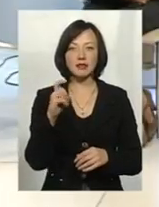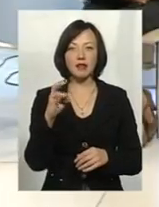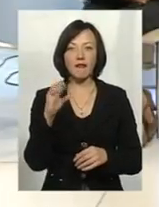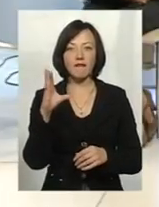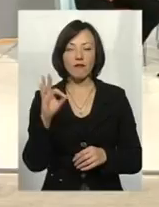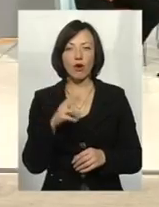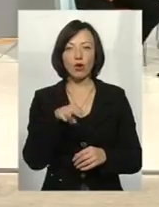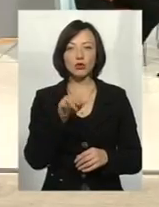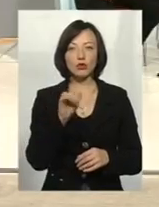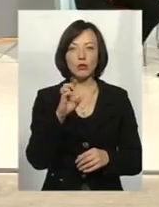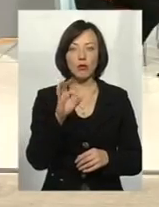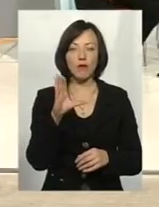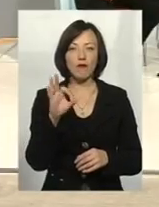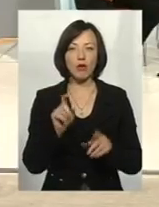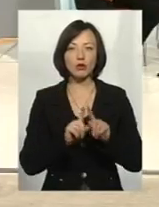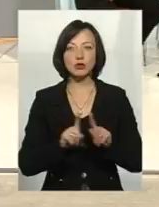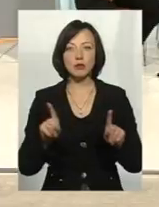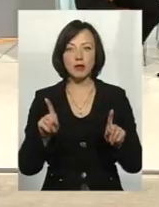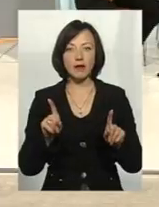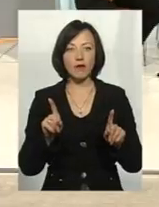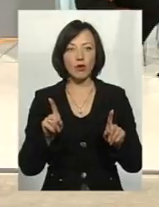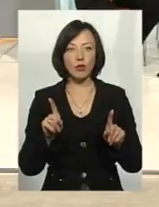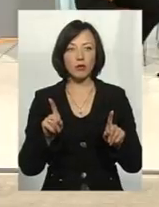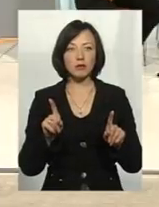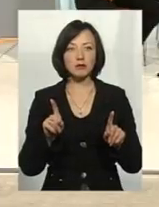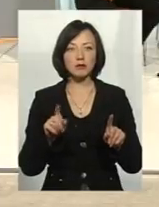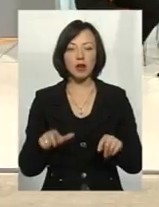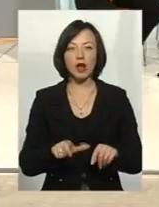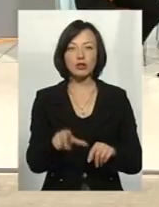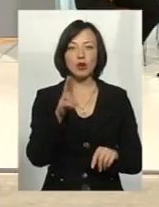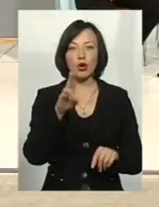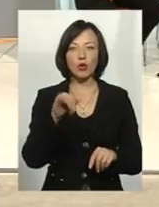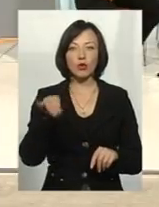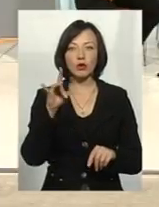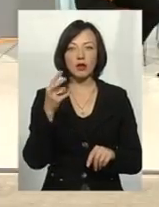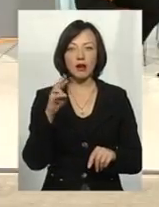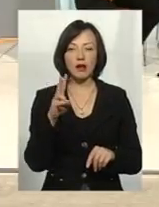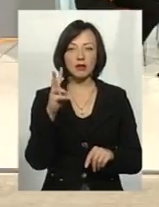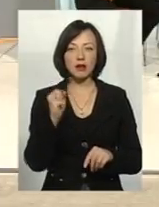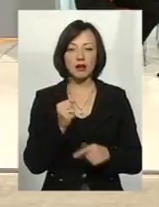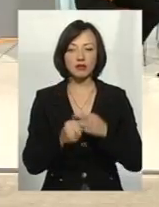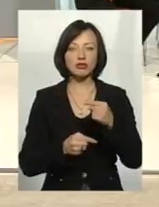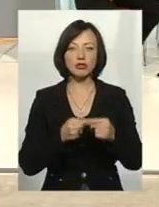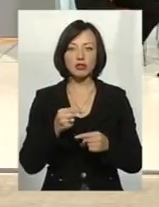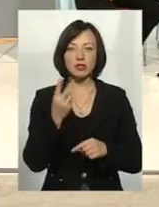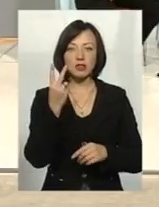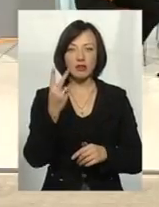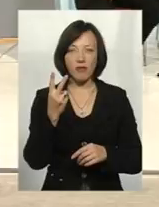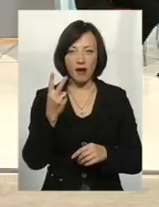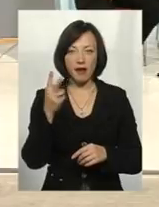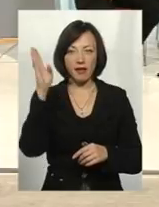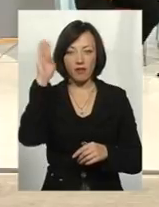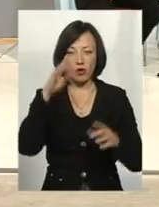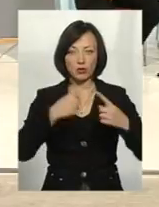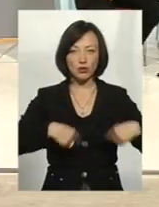Дубово, це особливо ми річку Кудрян-Кузара пустили через два водосховища,